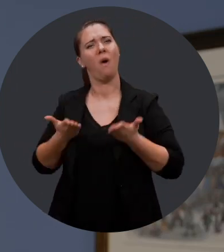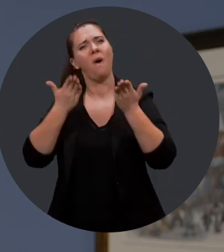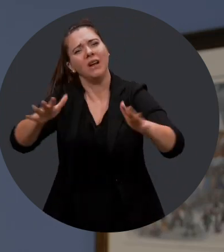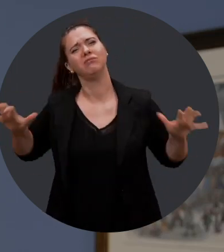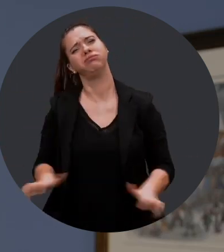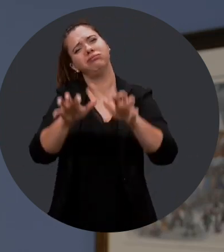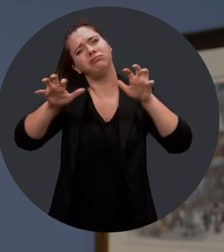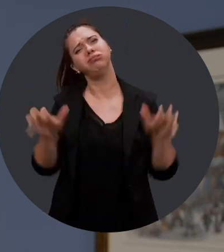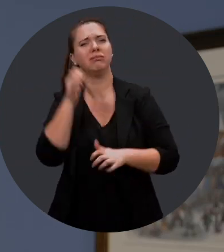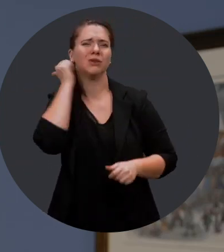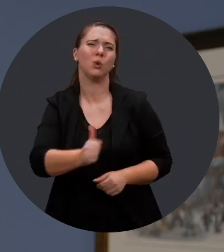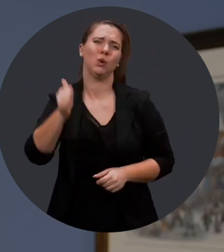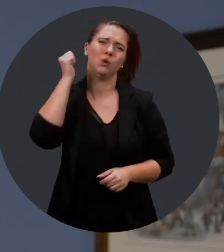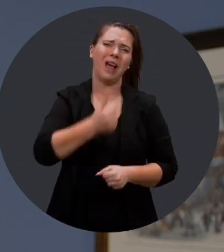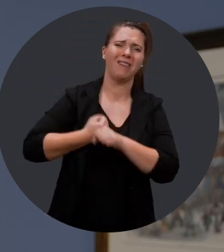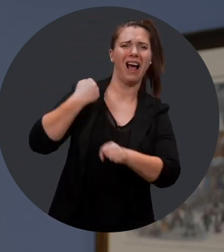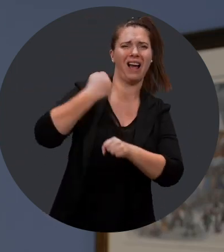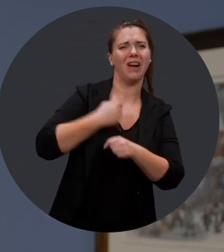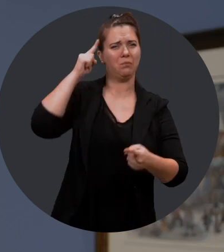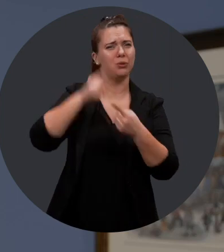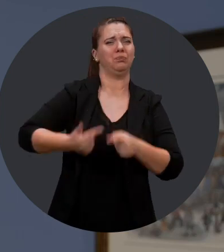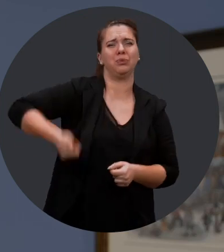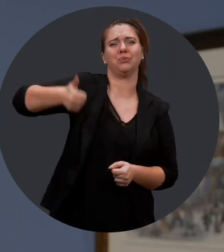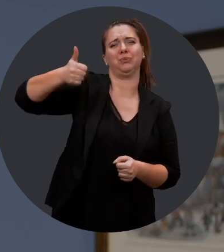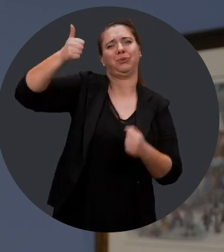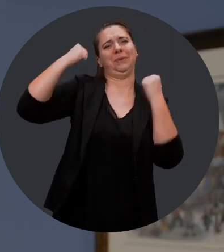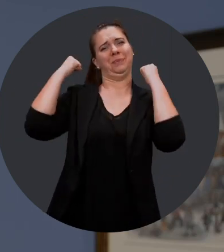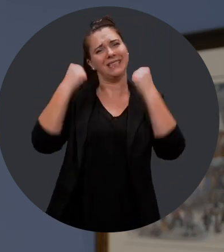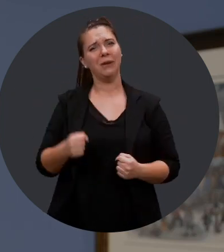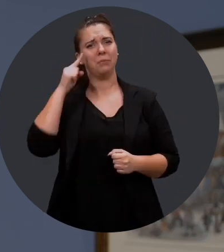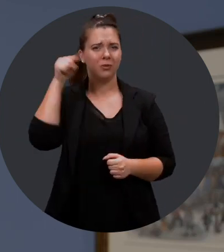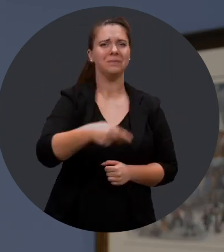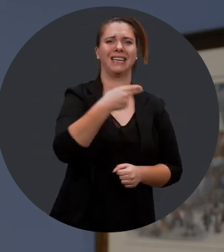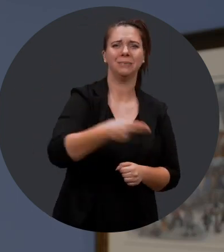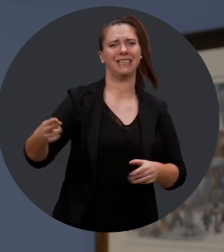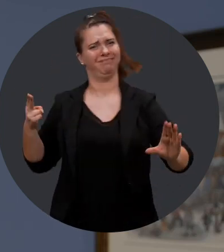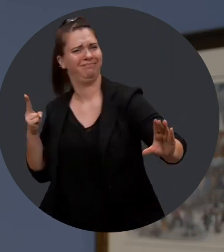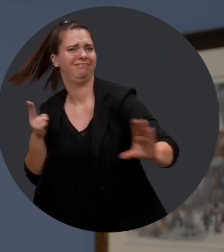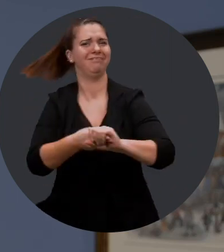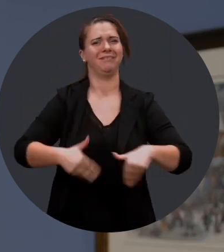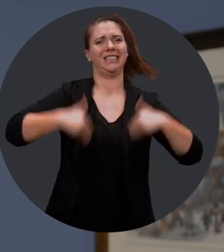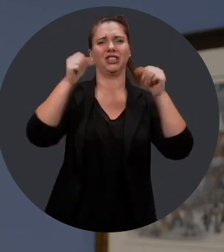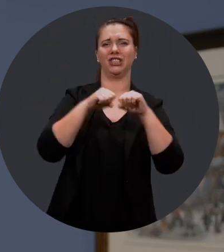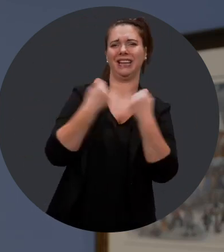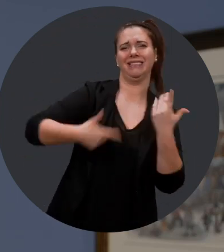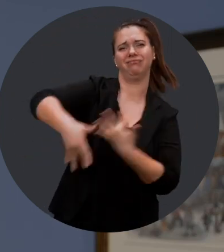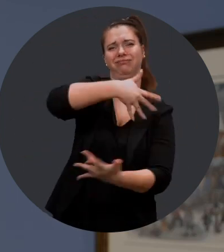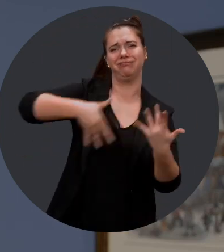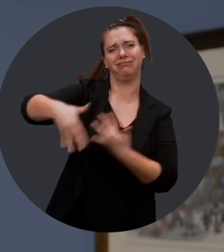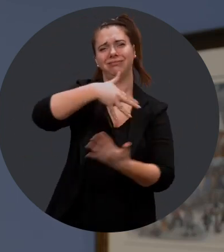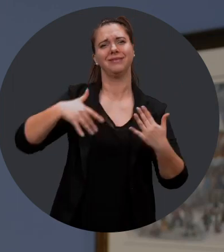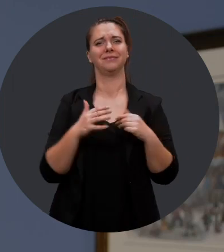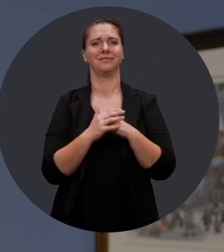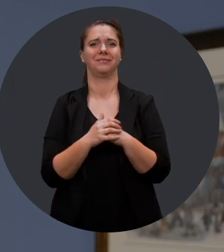communautés qui œuvrent tous les jours afin d'offrir davantage de possibilités aux personnes handicapées de participer à la